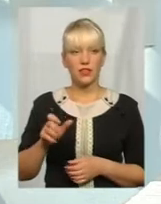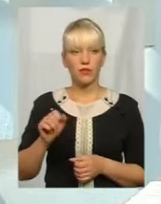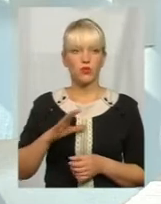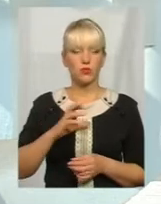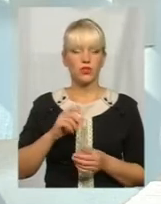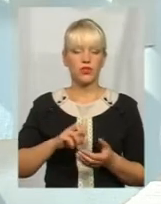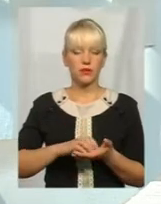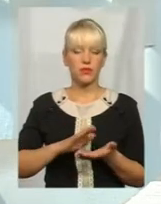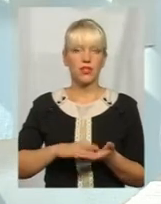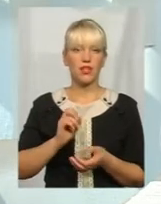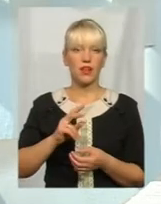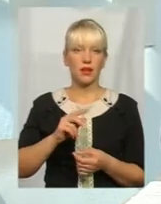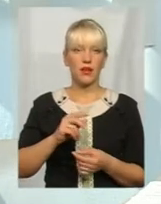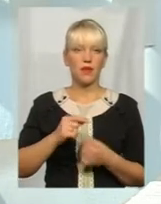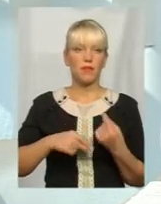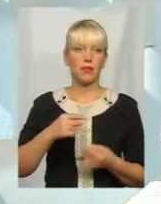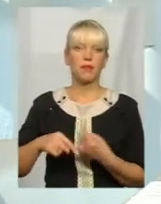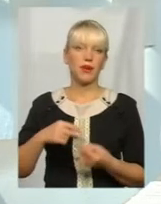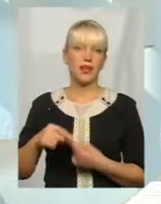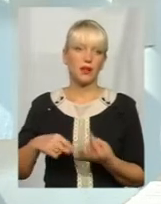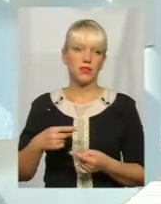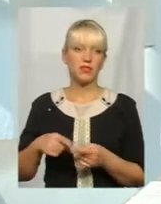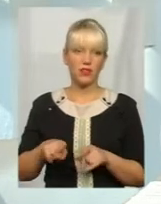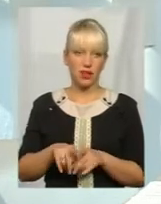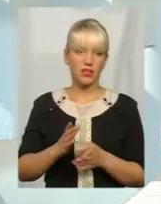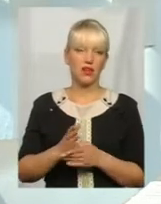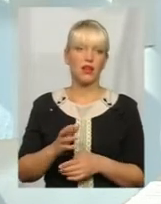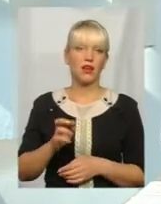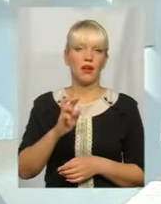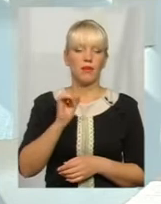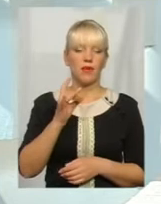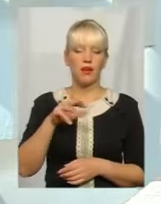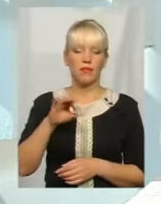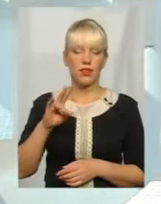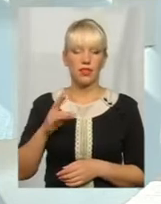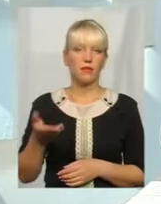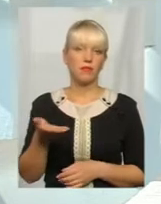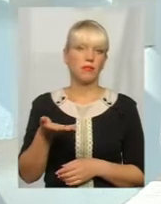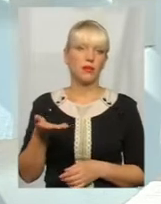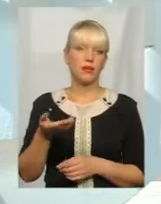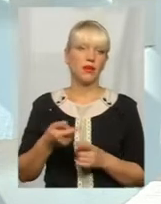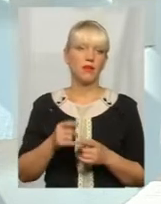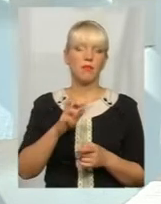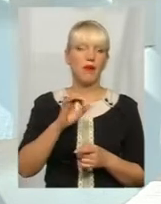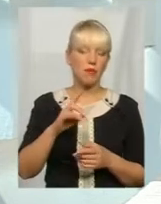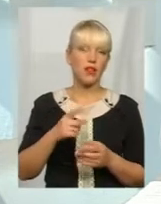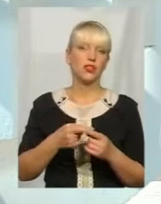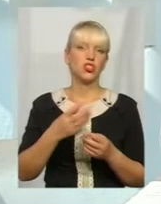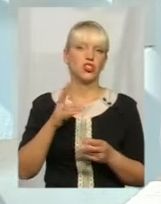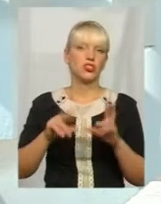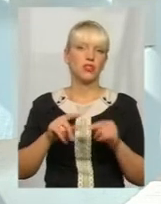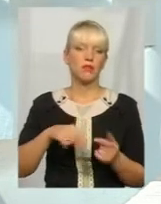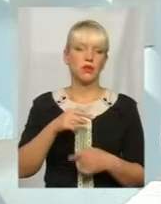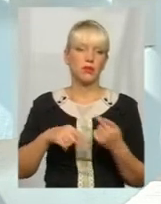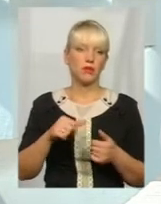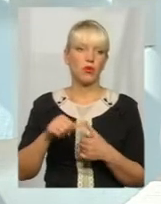оформлений. це, воно в основному і так і є. Бармен-підприємець, йде окремий від діяльності. Фактично, на